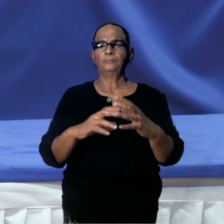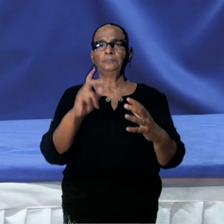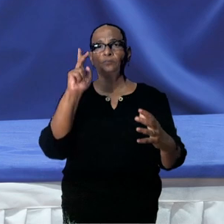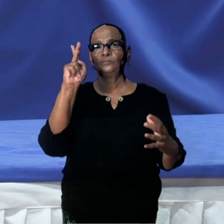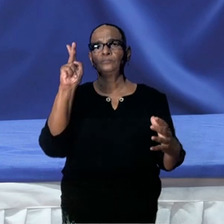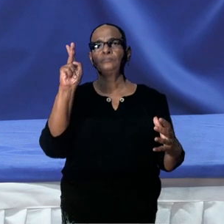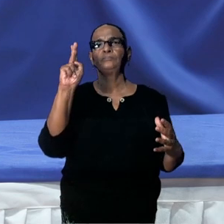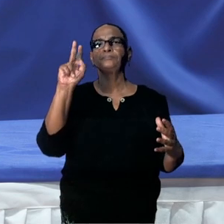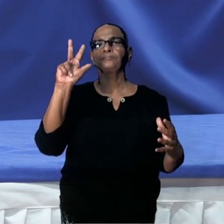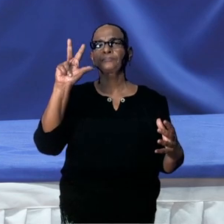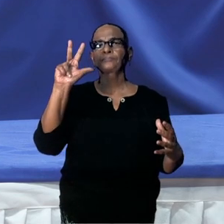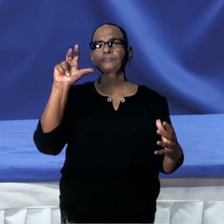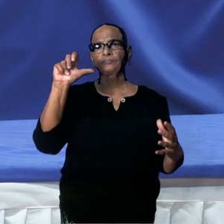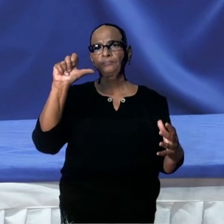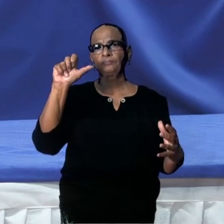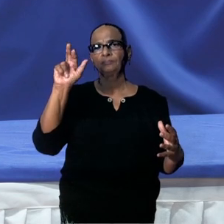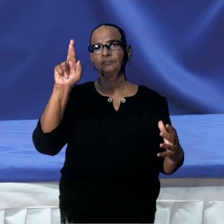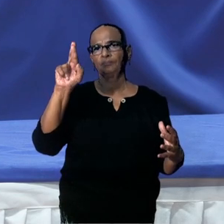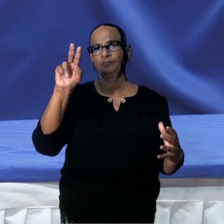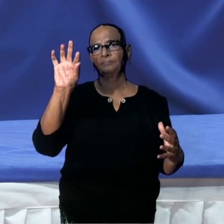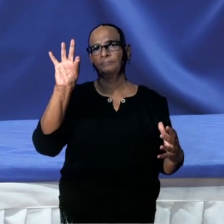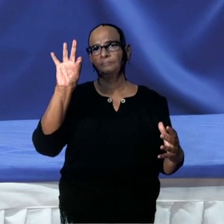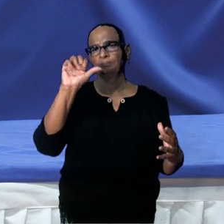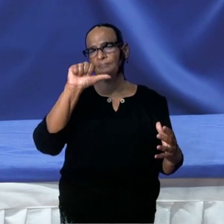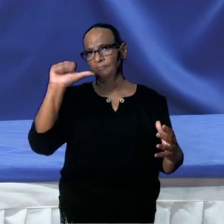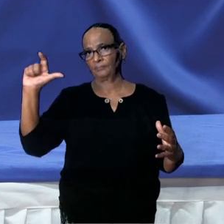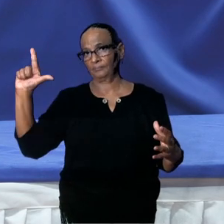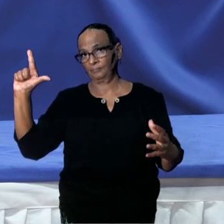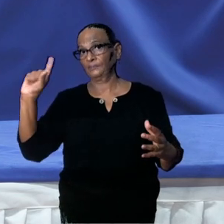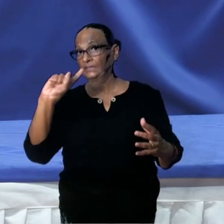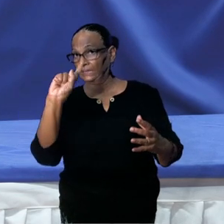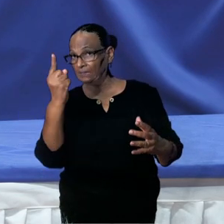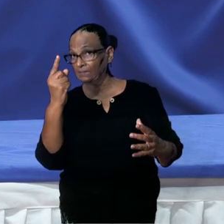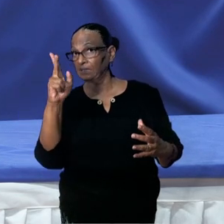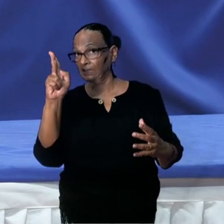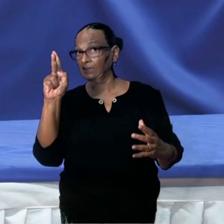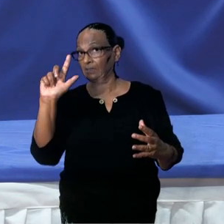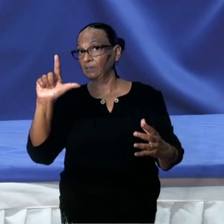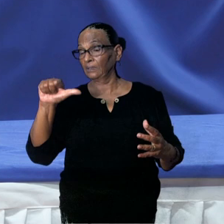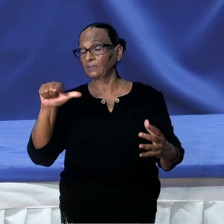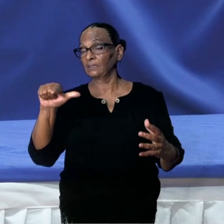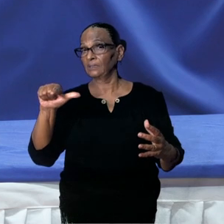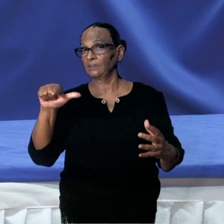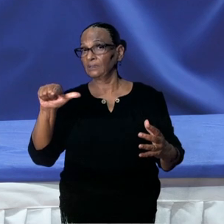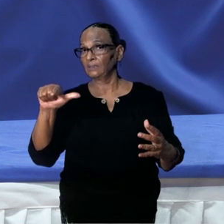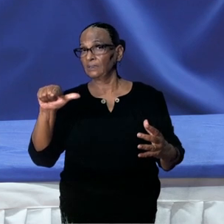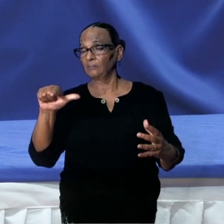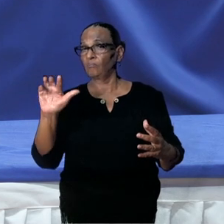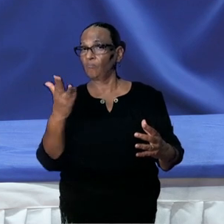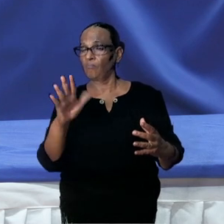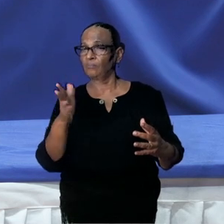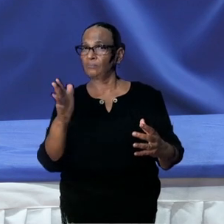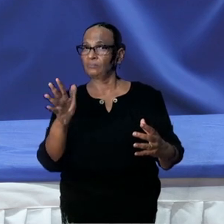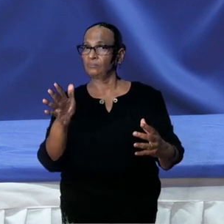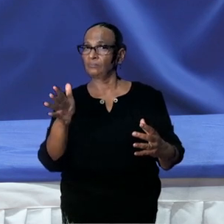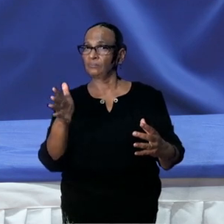gaan berekenen. En in het eerste kwartaal gaan we ongeveer